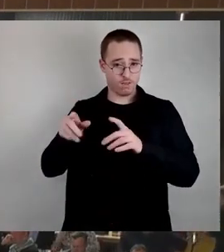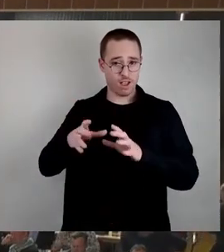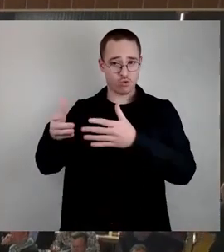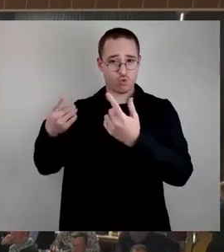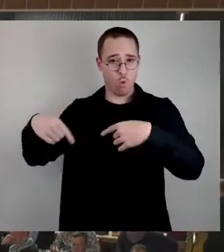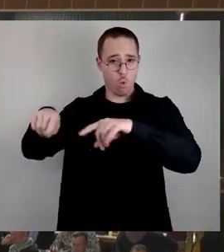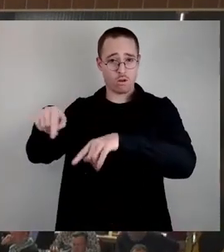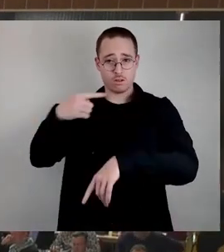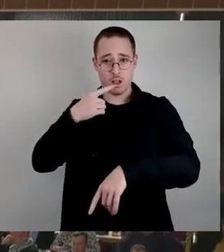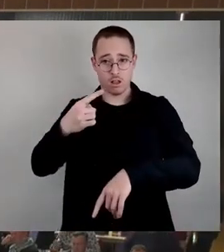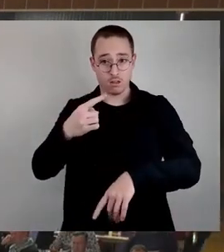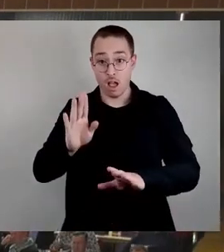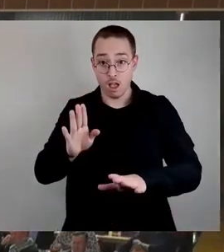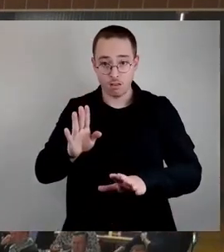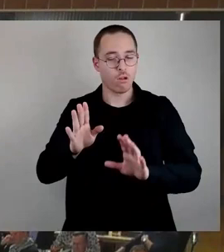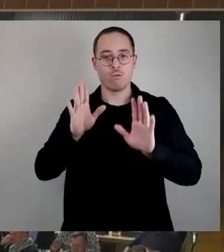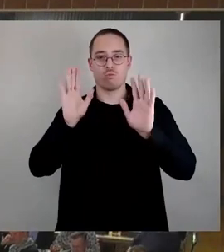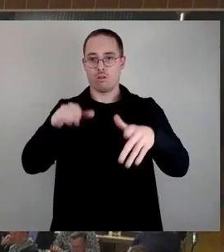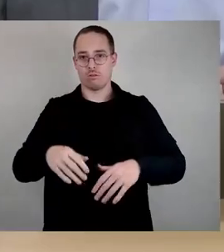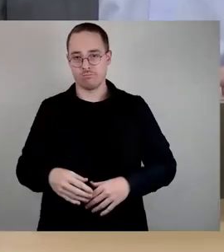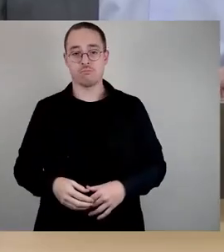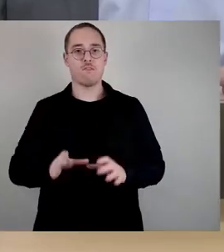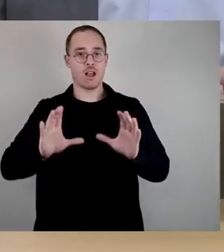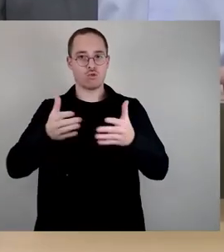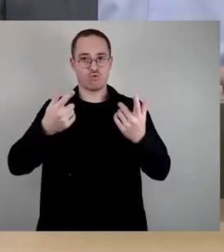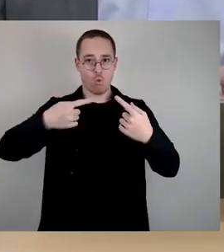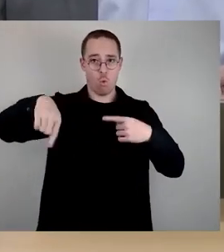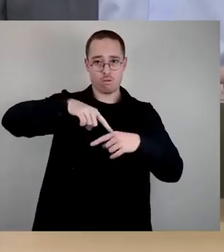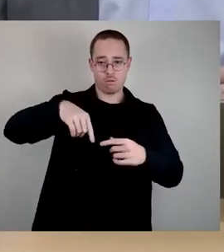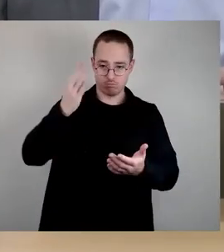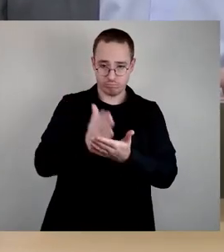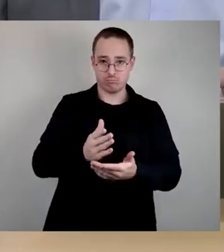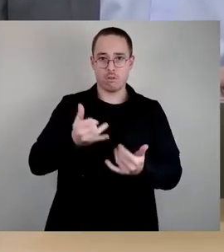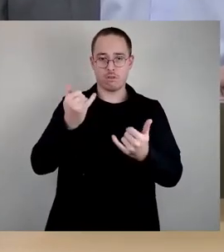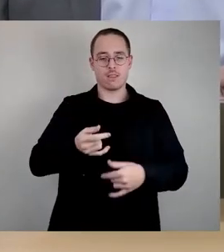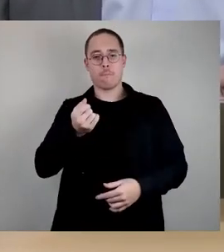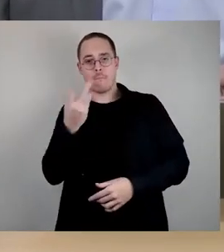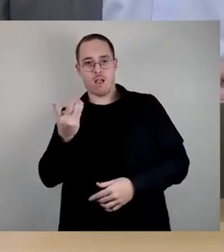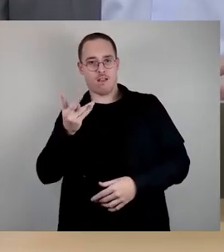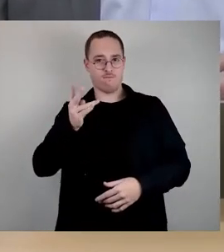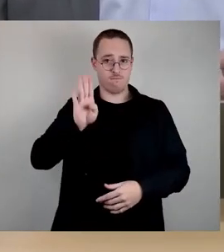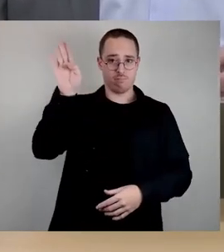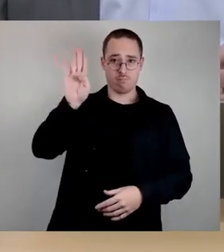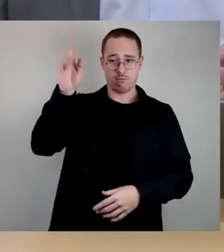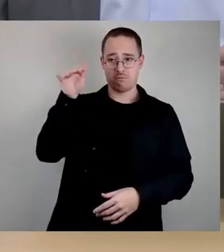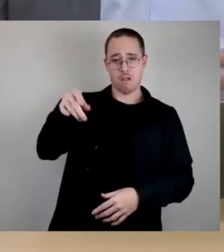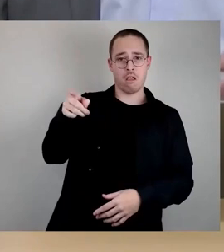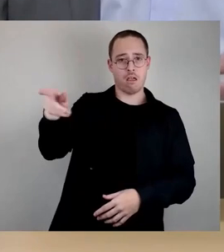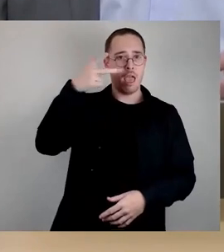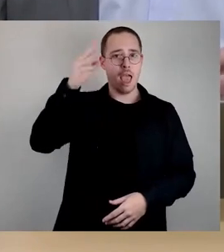Fraktionsrunde durch. Und ich sehe weitere Wortmeldungen. Herr Breuer und dann Herr Dietze. Ja, ich mache es gleich von hier.